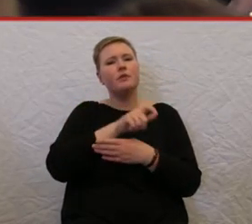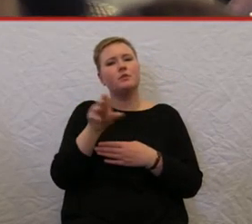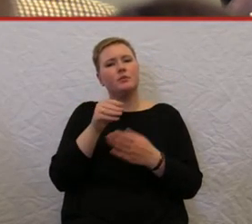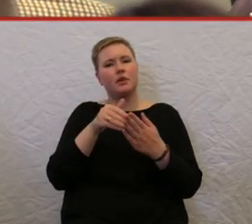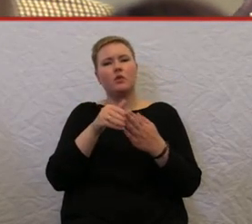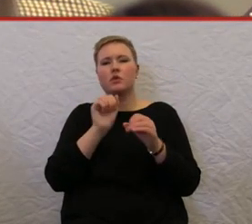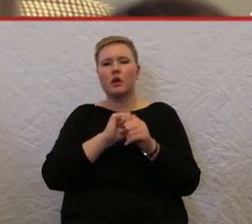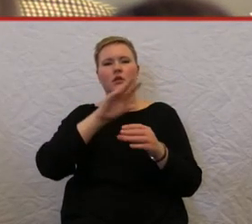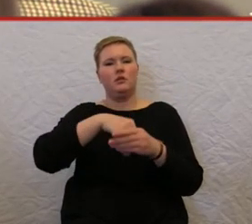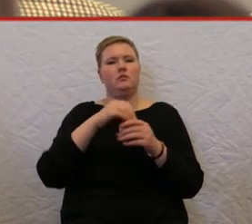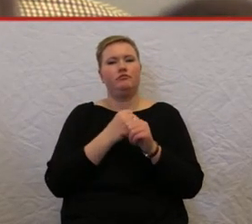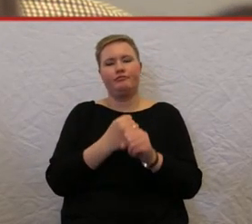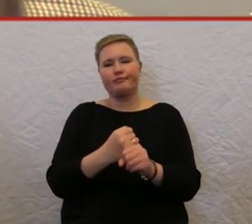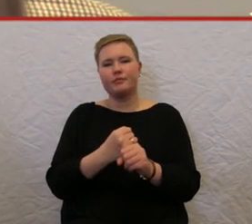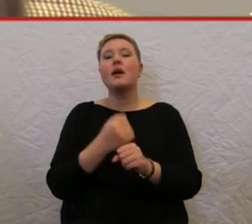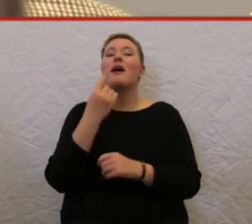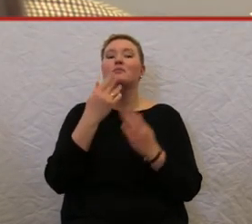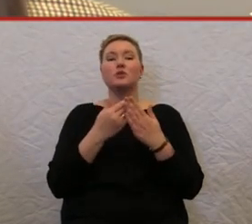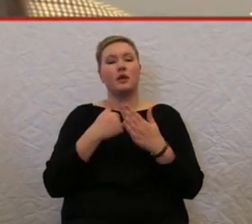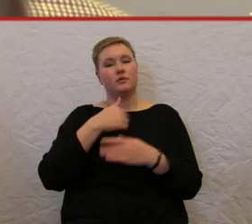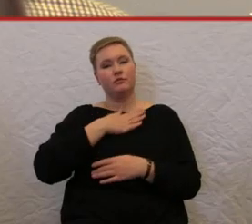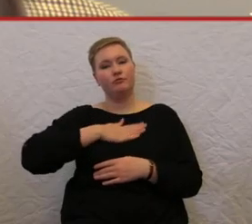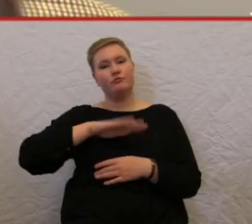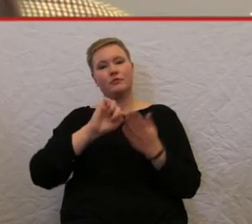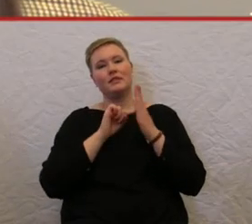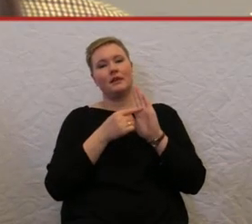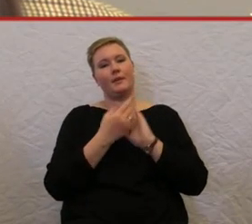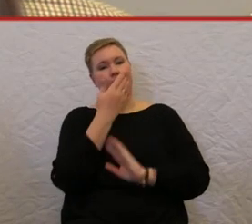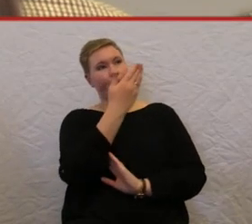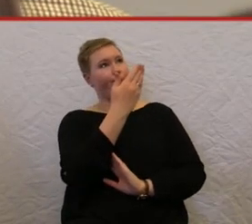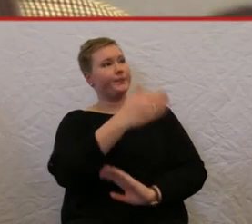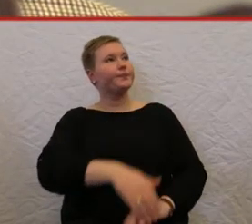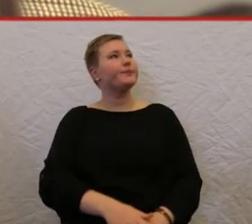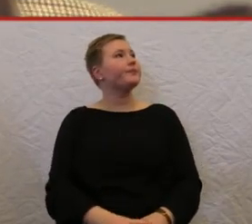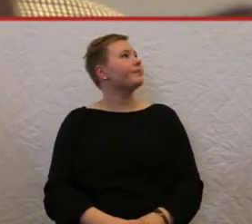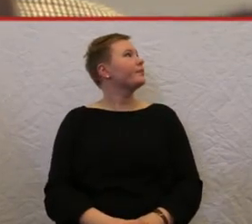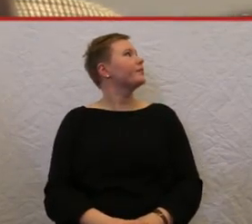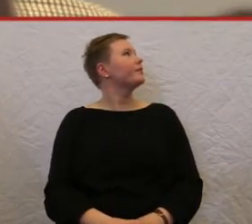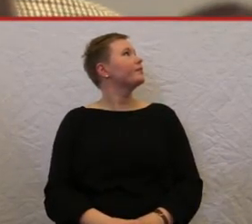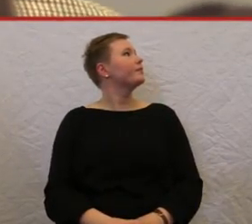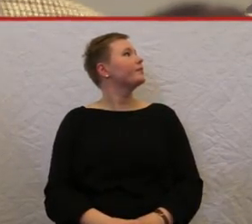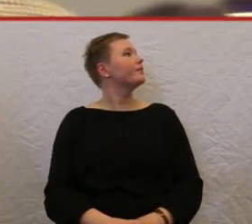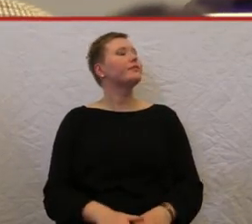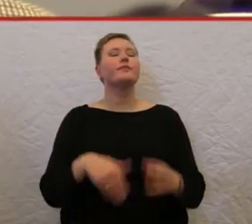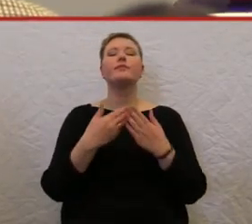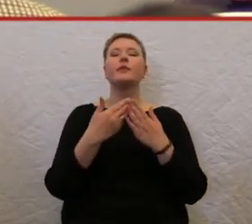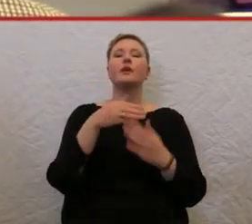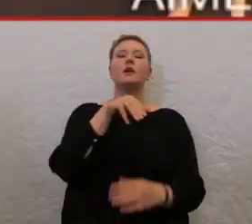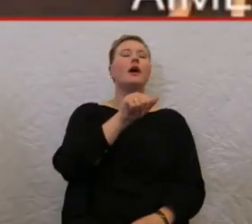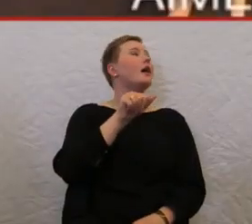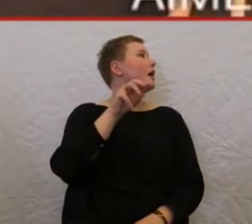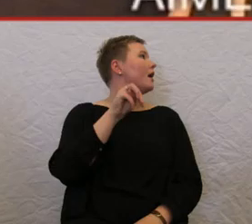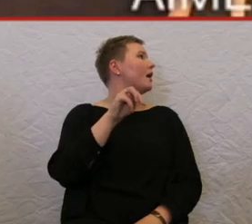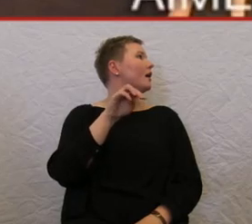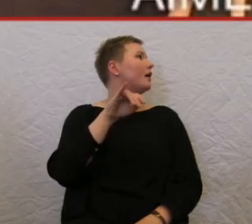Ein Beispiel, das ich immer ganz gerne zeige, ist in dem Fall Amy Mullins. Natürlich auch hier wieder Amy Mullins ist ein Topmodel.